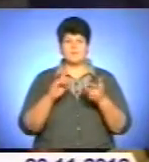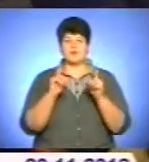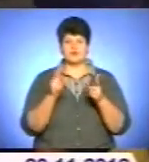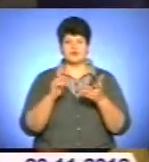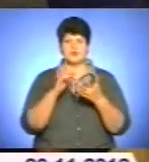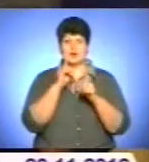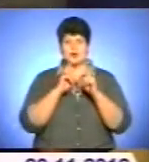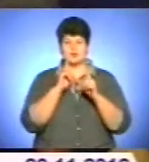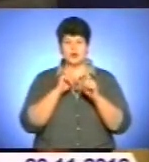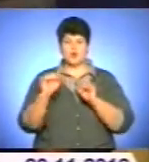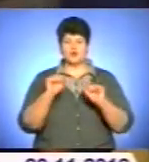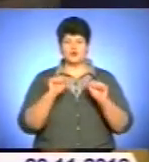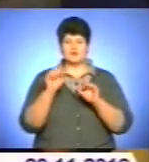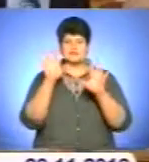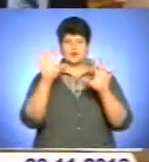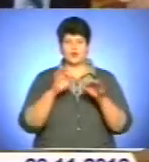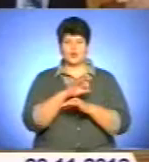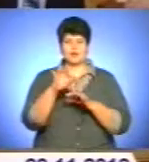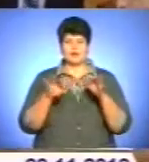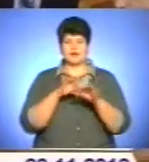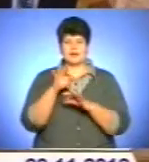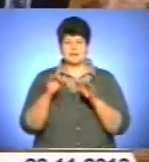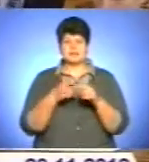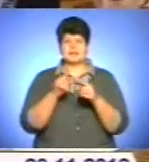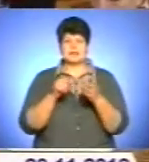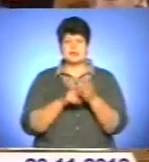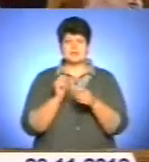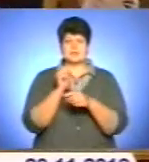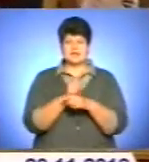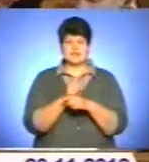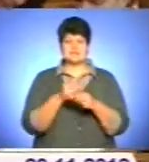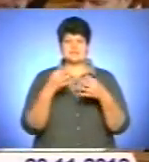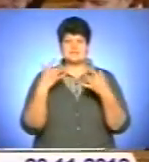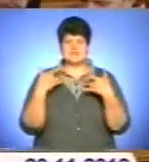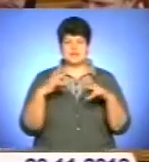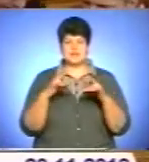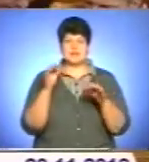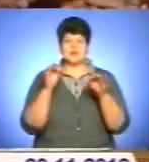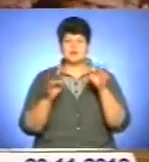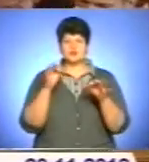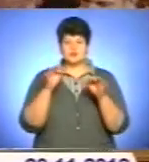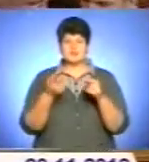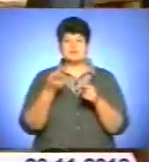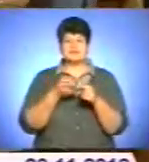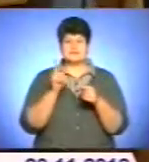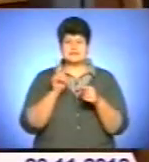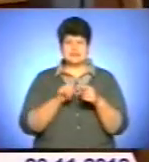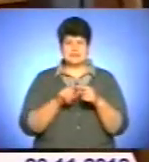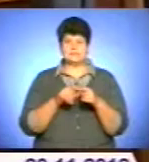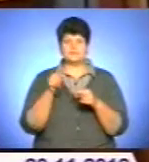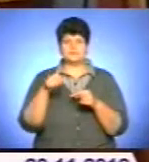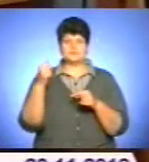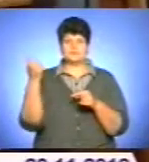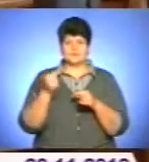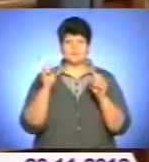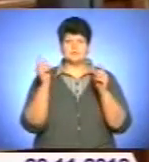Урядові законопроекти, закони з пропозиціями президента, питання призначення і звільнення суддів. Аби розглянути зазначені теми, нардепи цього пленарного тижня